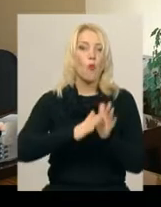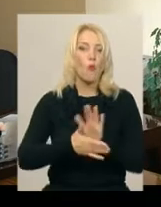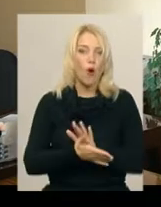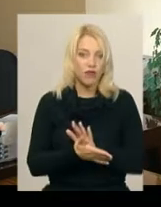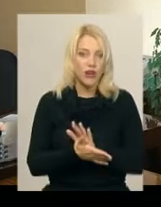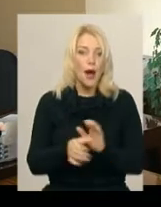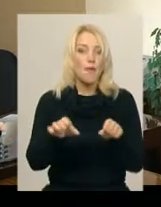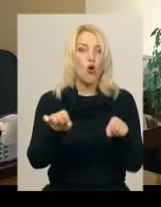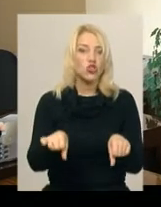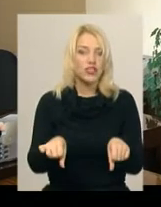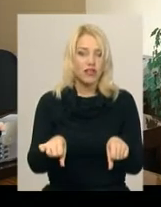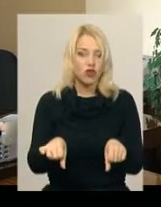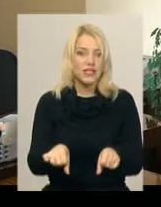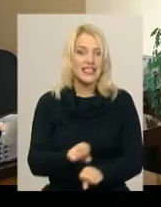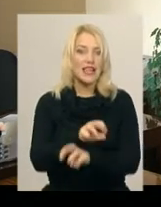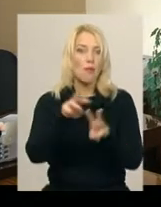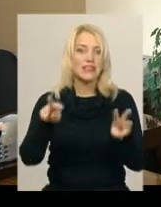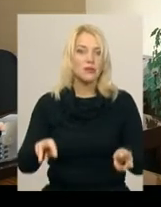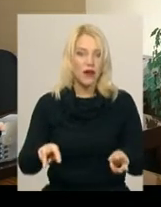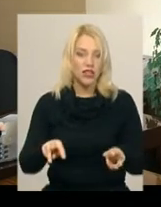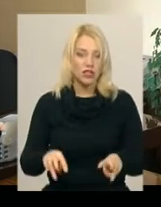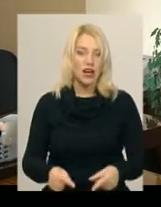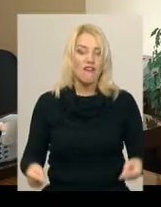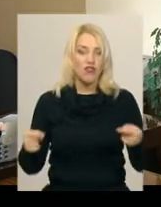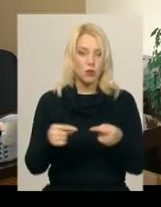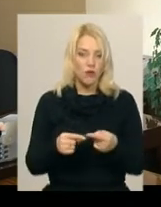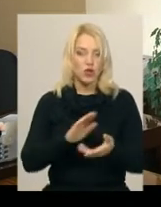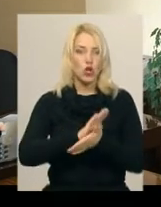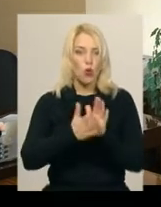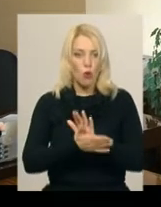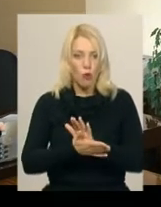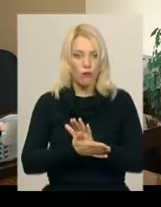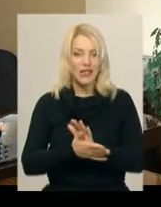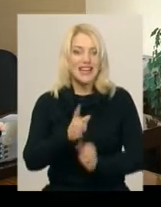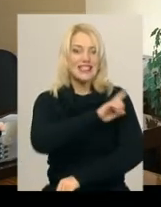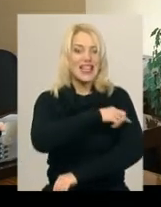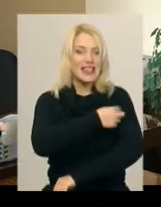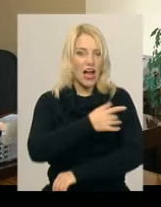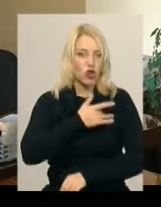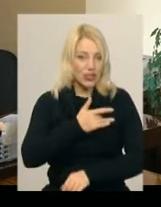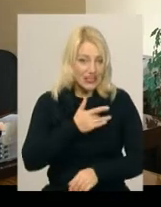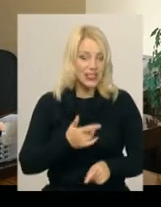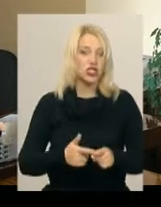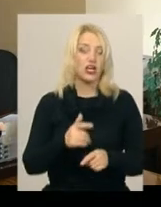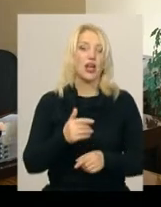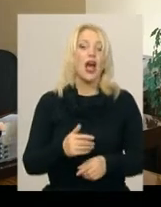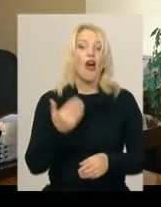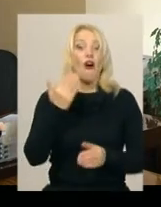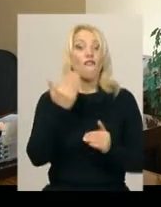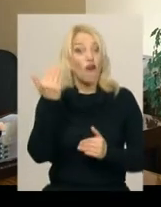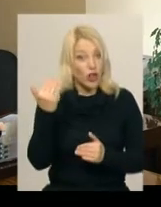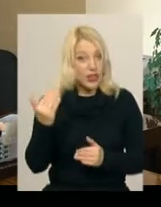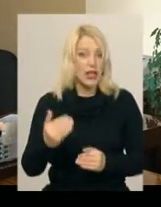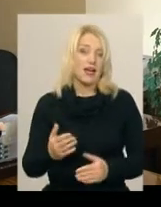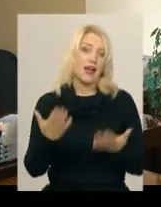можливості забезпечення відповідних умов санітарно-гігієнічних, вони канікули сунули